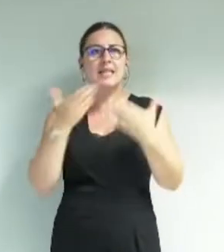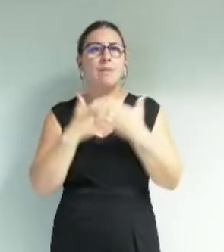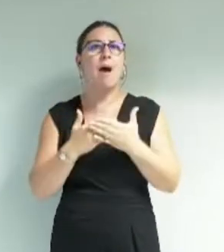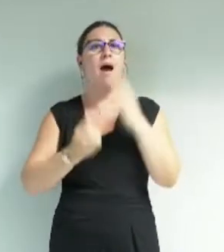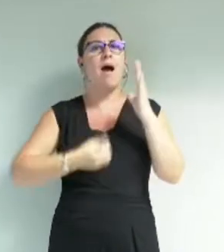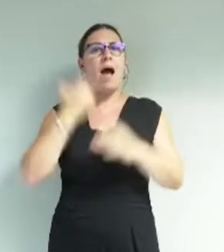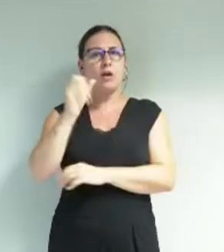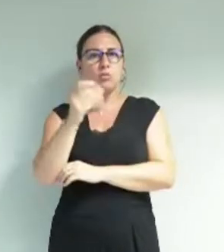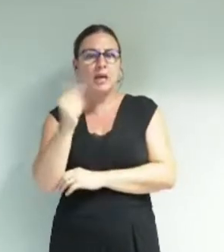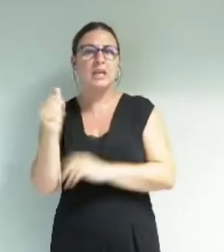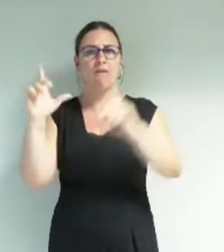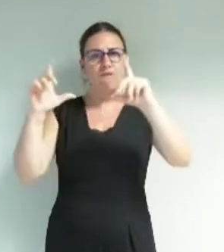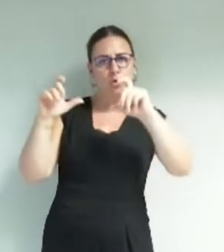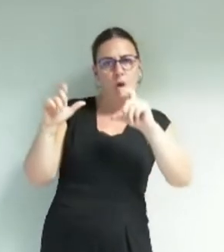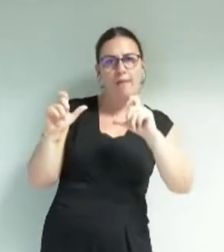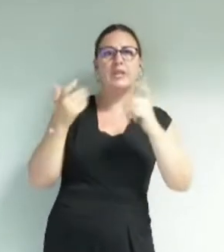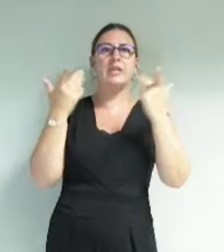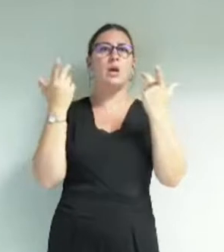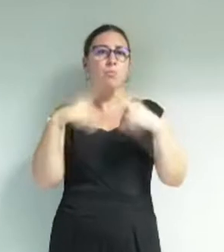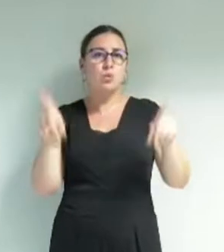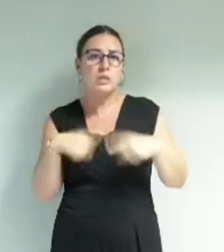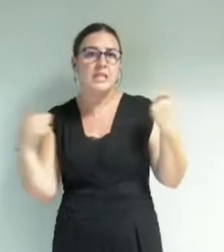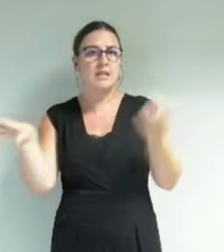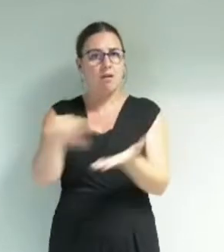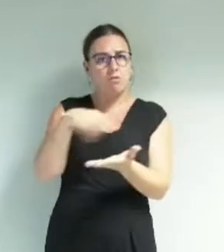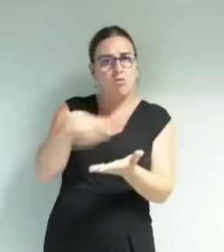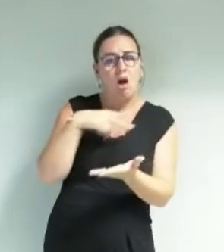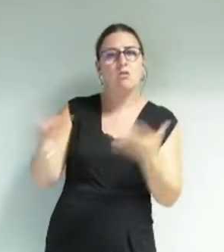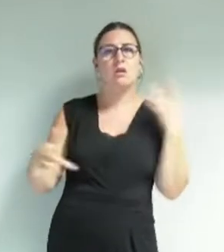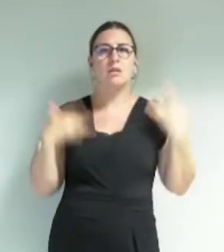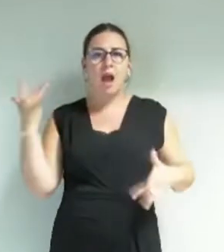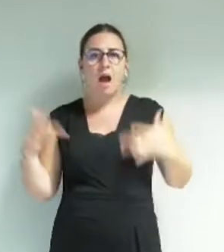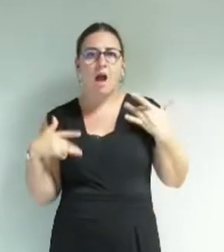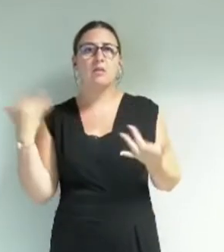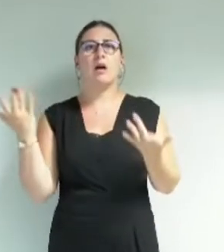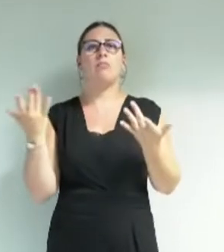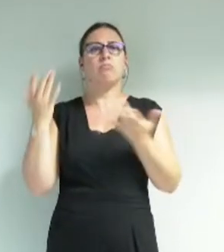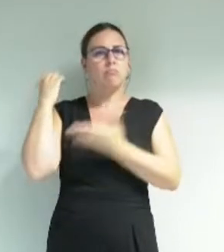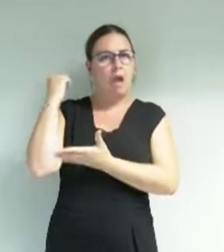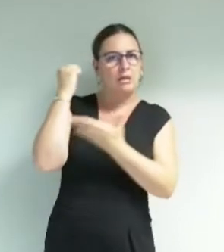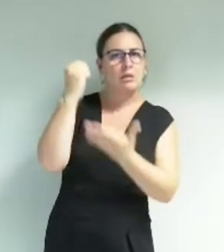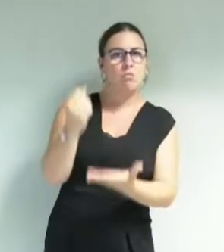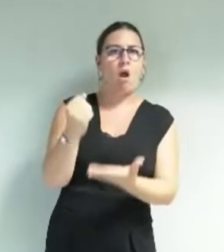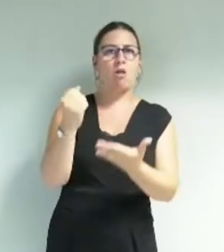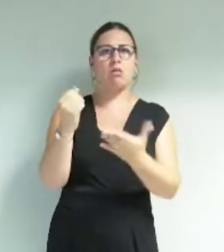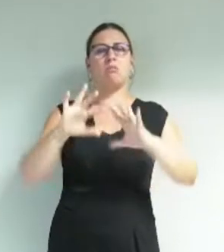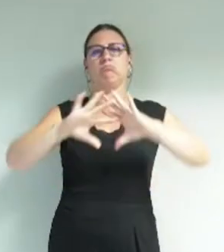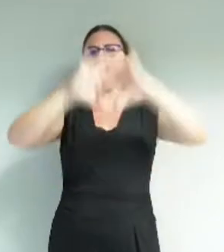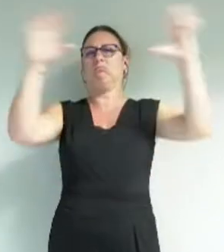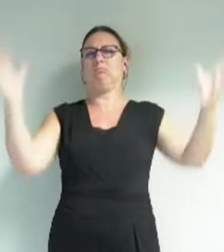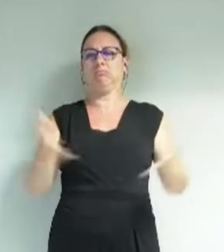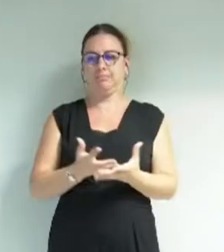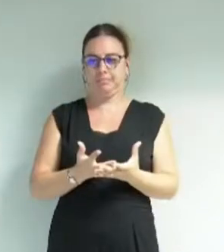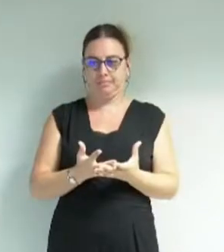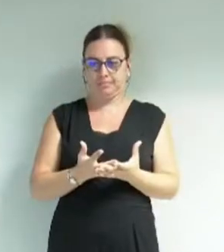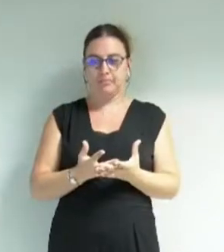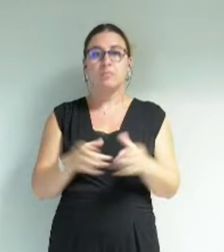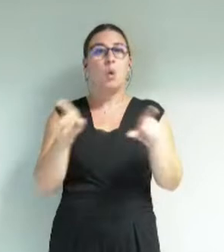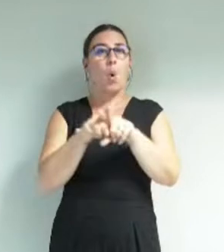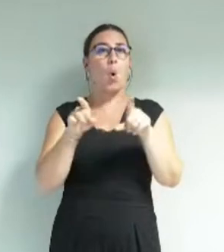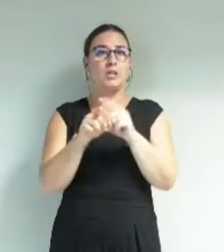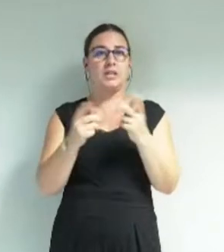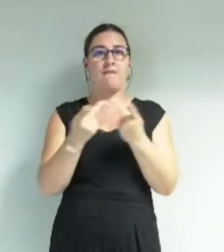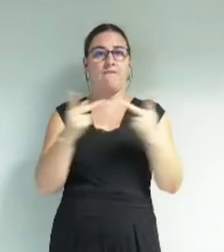photographiques, pratiques de la musique, de la danse et du théâtre, patrimoine, et ce, sur la totalité du